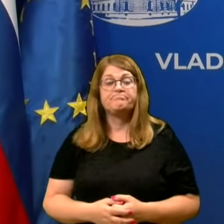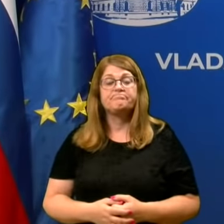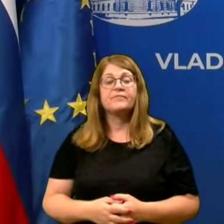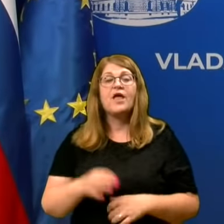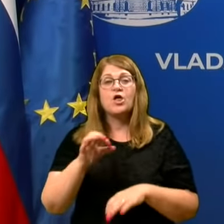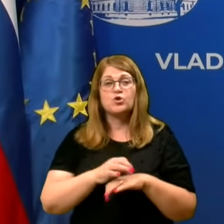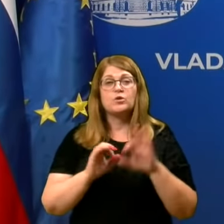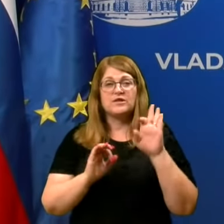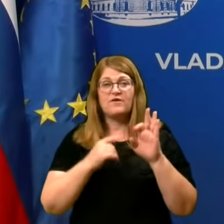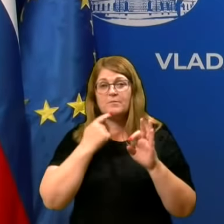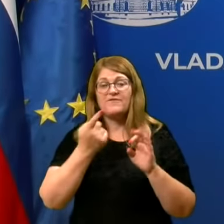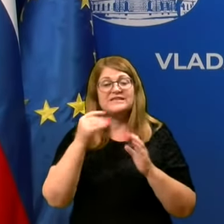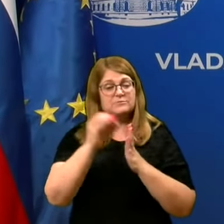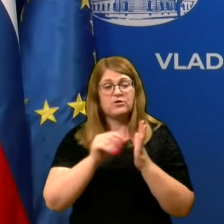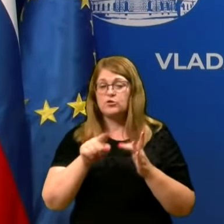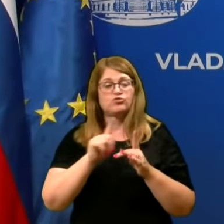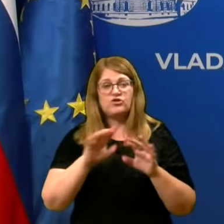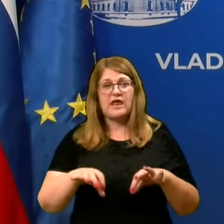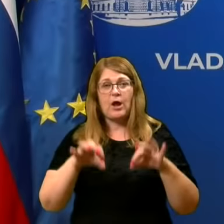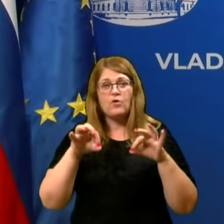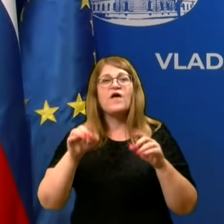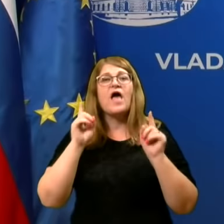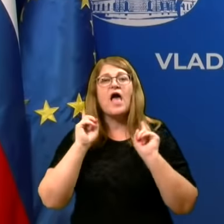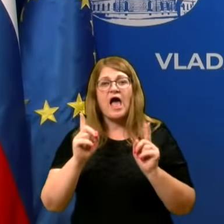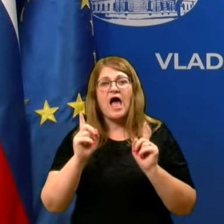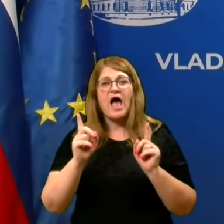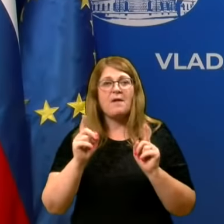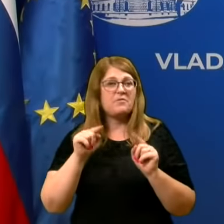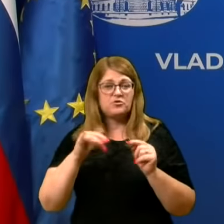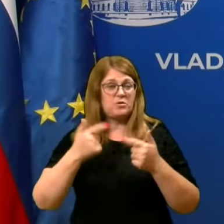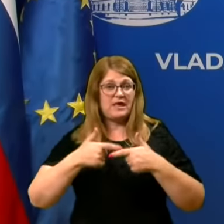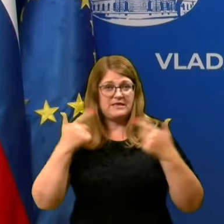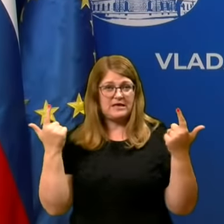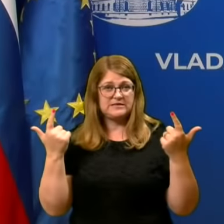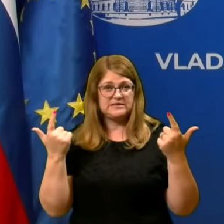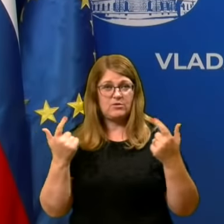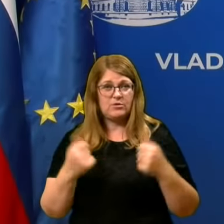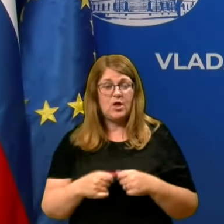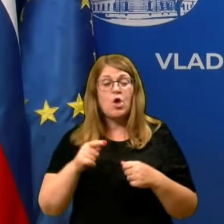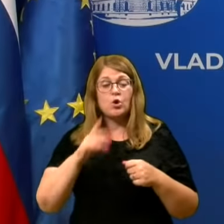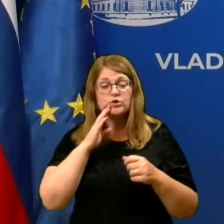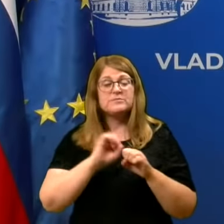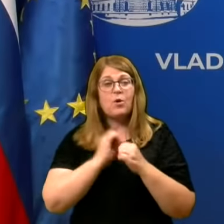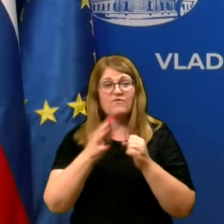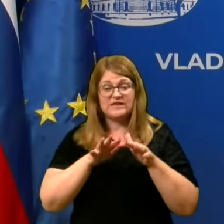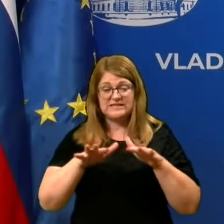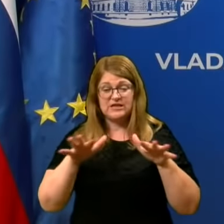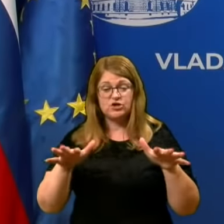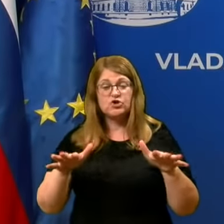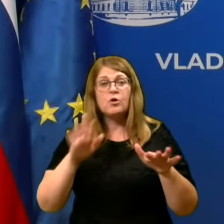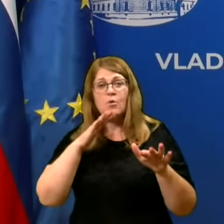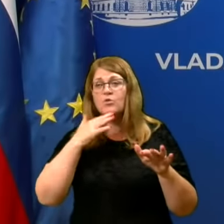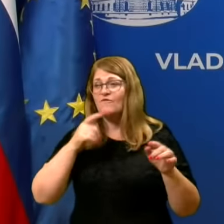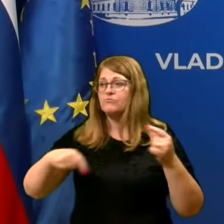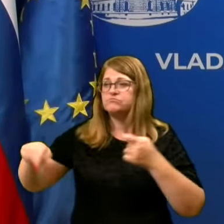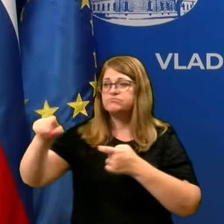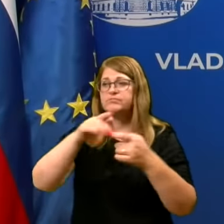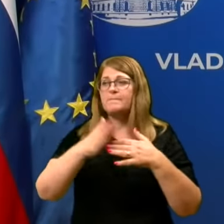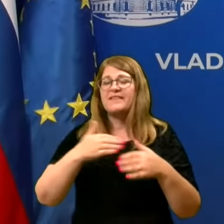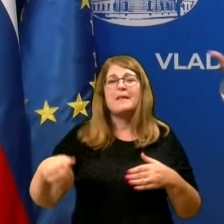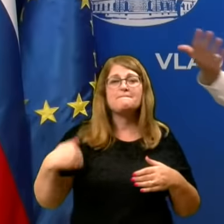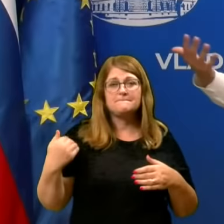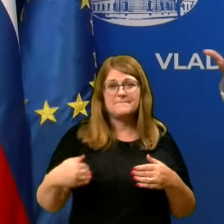še ni razvidno. Ampak je pa to tveganje, to je čisto jasno. Ko se bo virus razširil dovolj in bo dovolj krožil med mlajšo